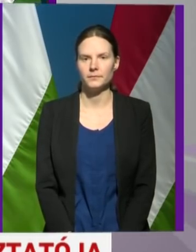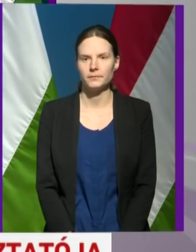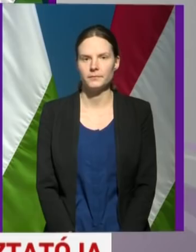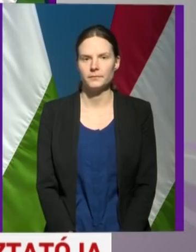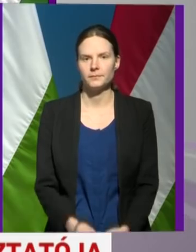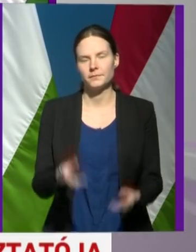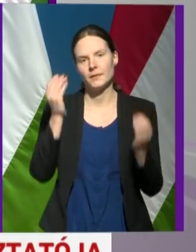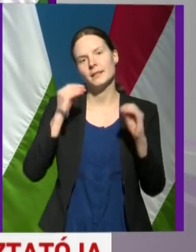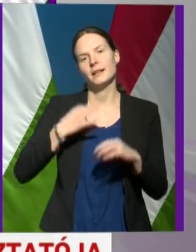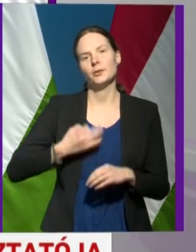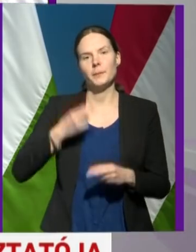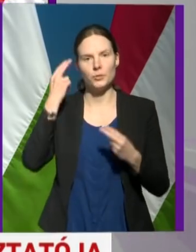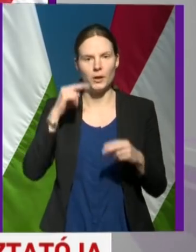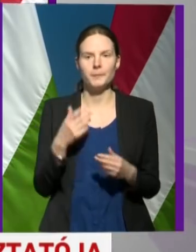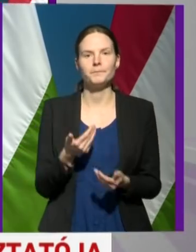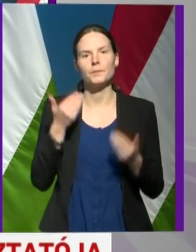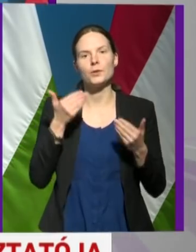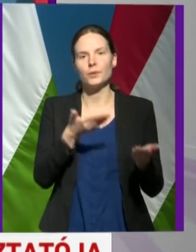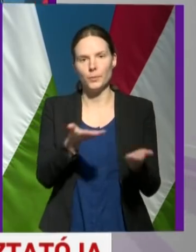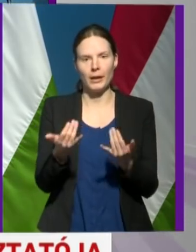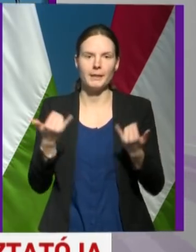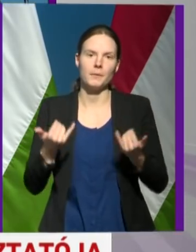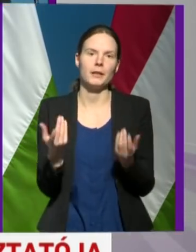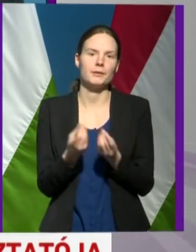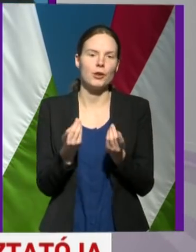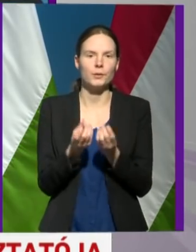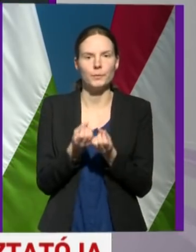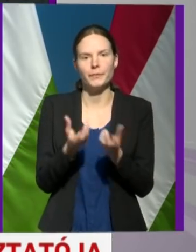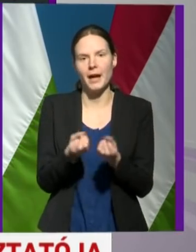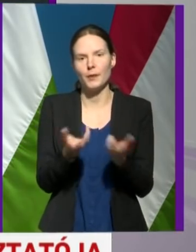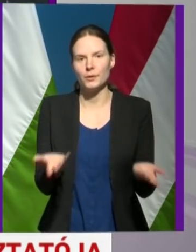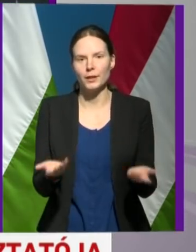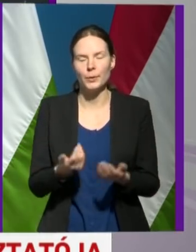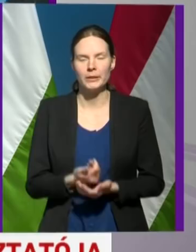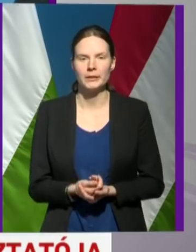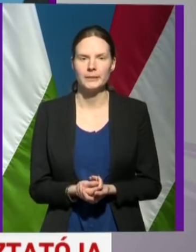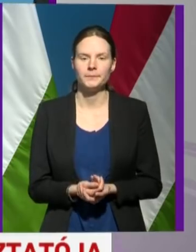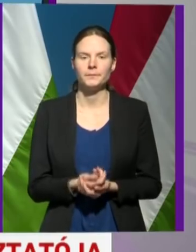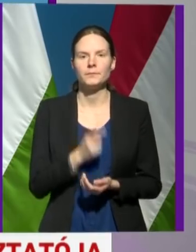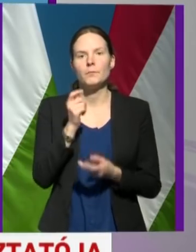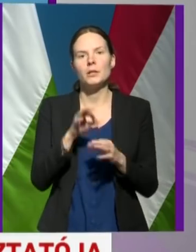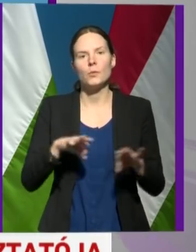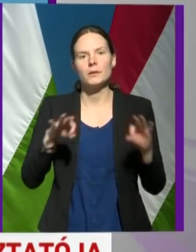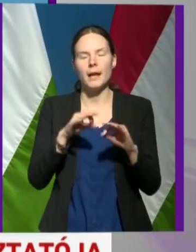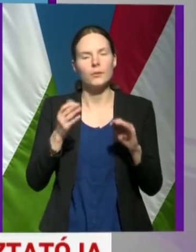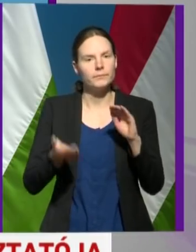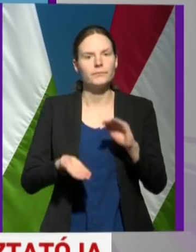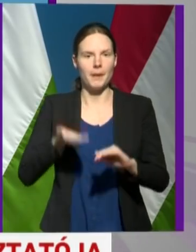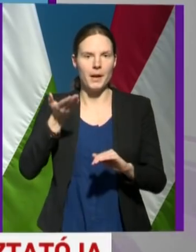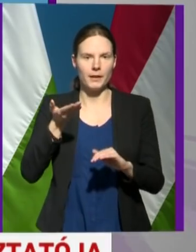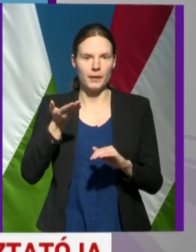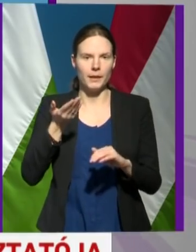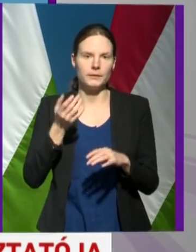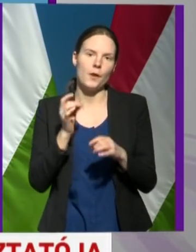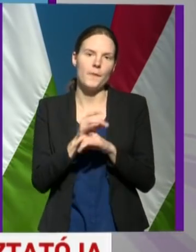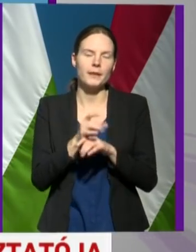Tisztelt Hölgyeim és Uraim! Köszöntöm Önöket a mai sajtótájékoztatónkon. Magyarországon emelkedett a